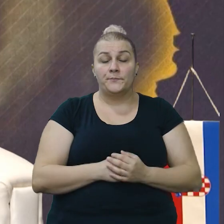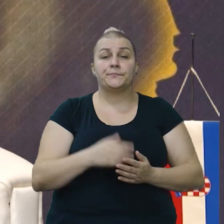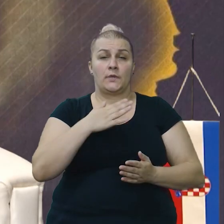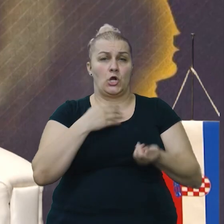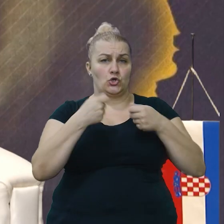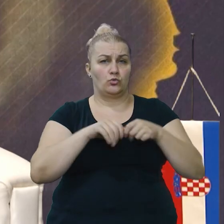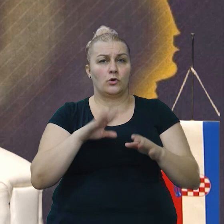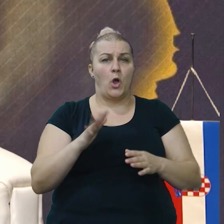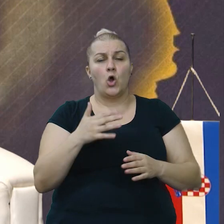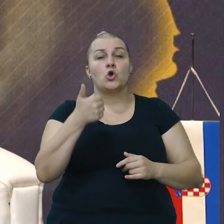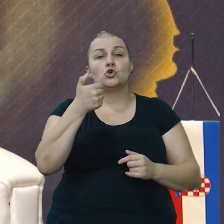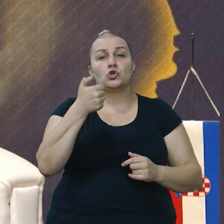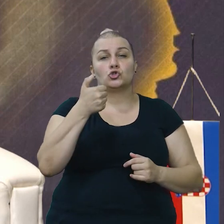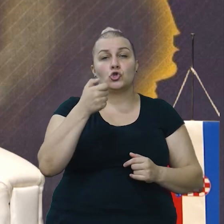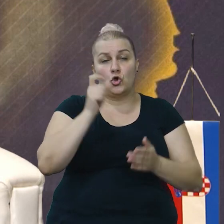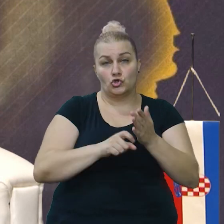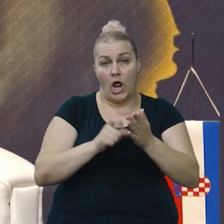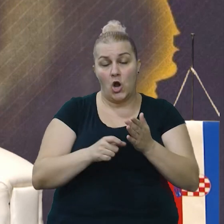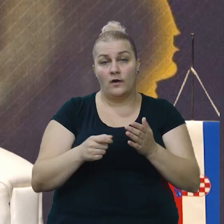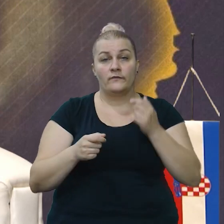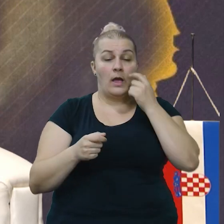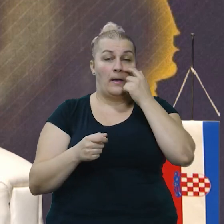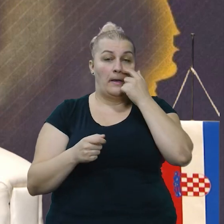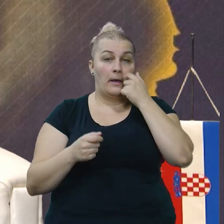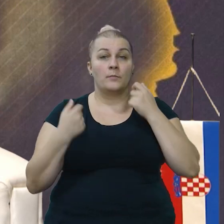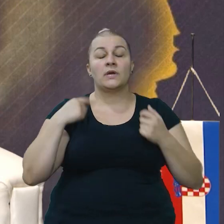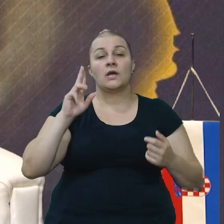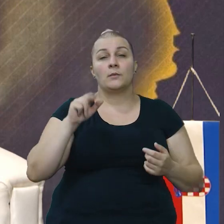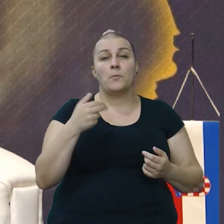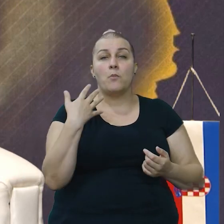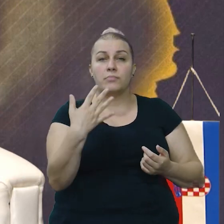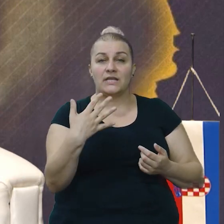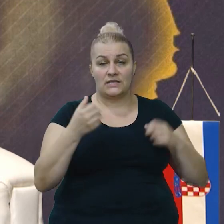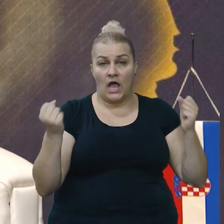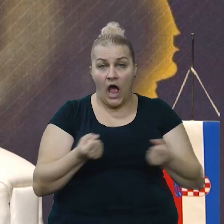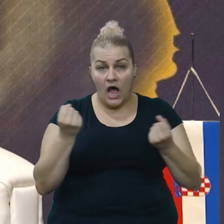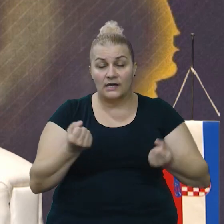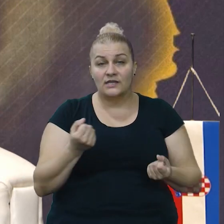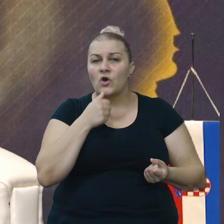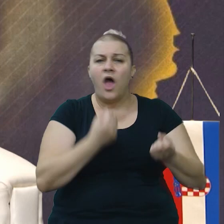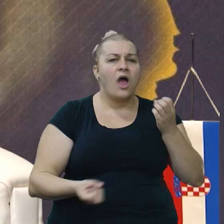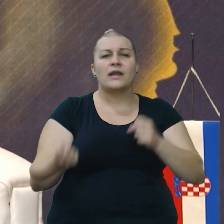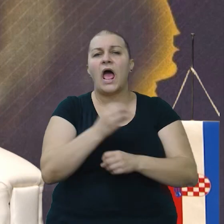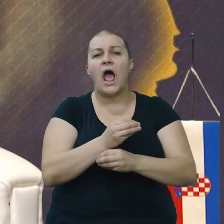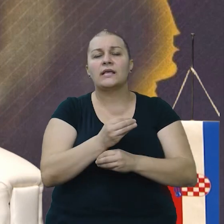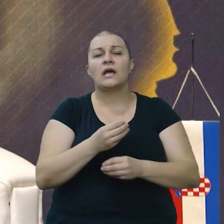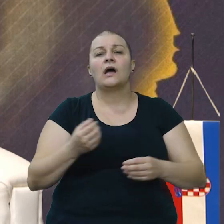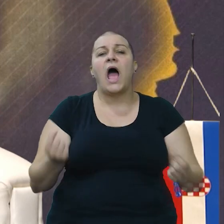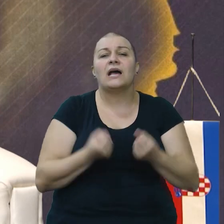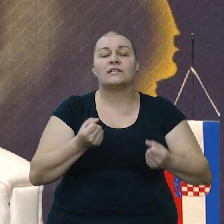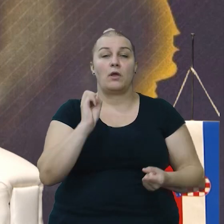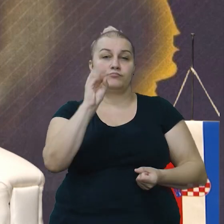Naša udruga broji oko stotinjak članova. Imamo 50 aktivnih, a najaktivnijih 15.